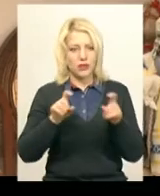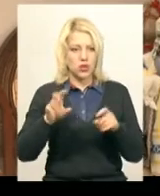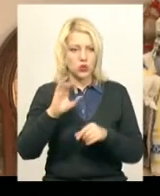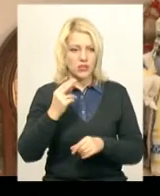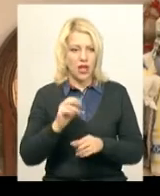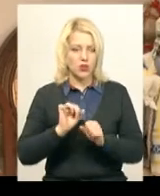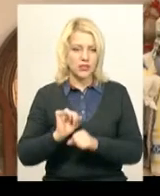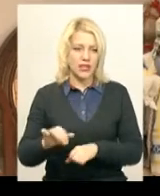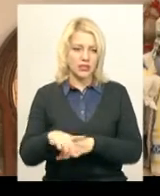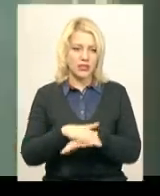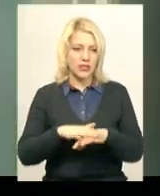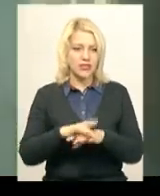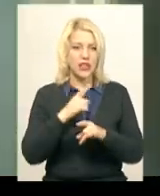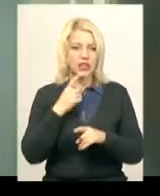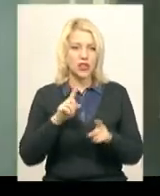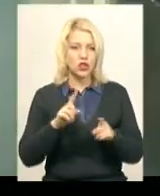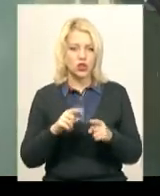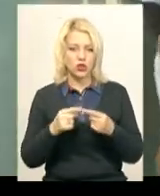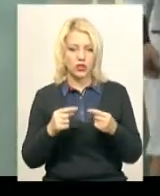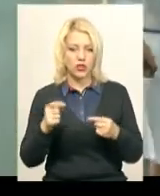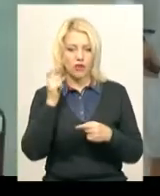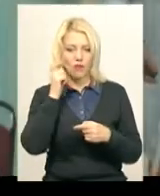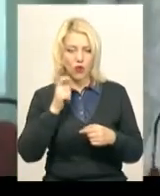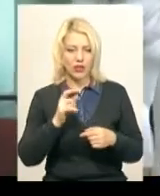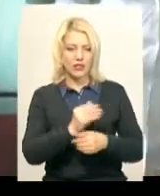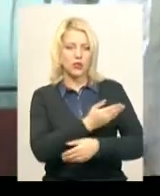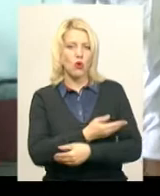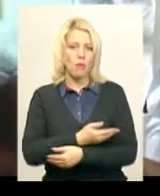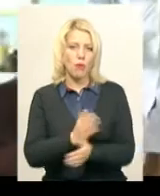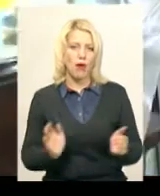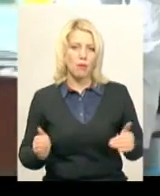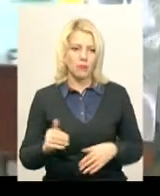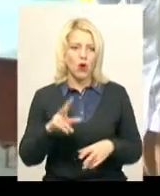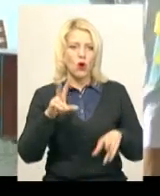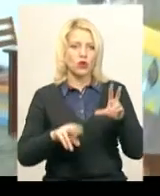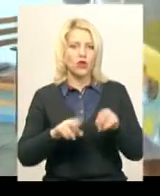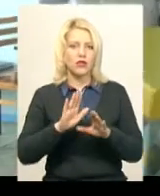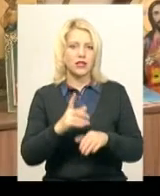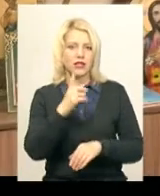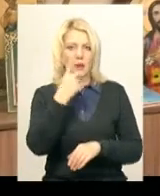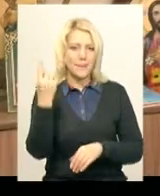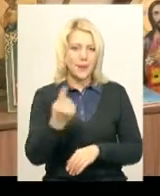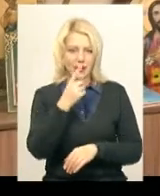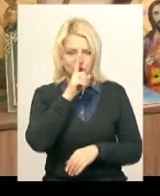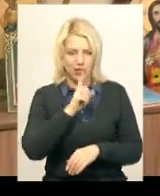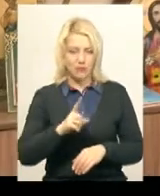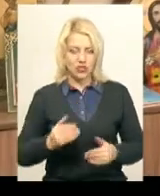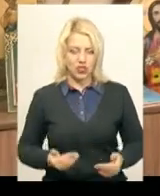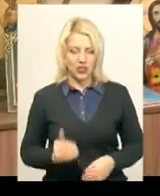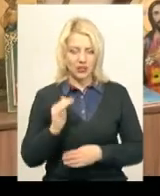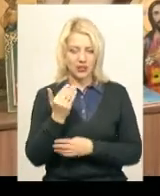населення Світлана Лукомська каже, речі в українському бебі-боксі розраховані на перший місяць життя дитини. Сума наповнення складає